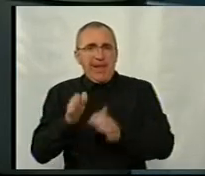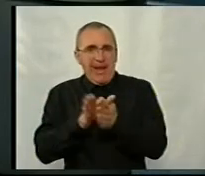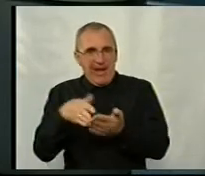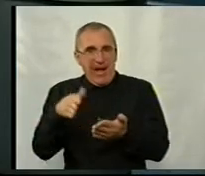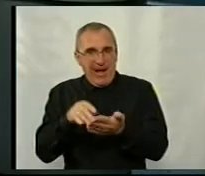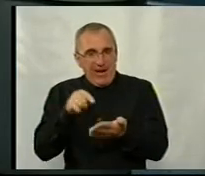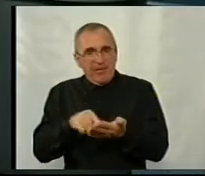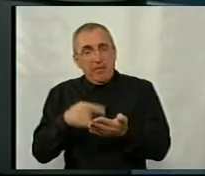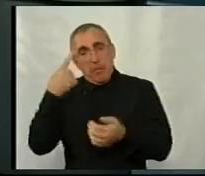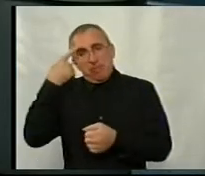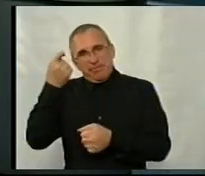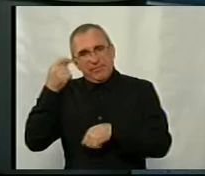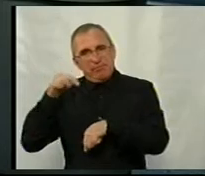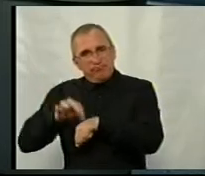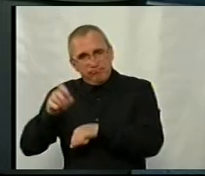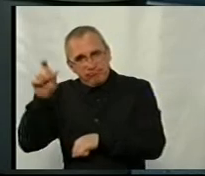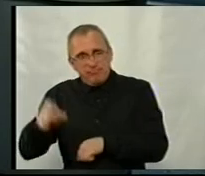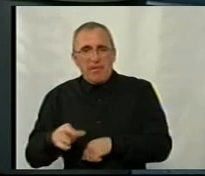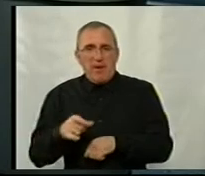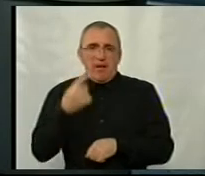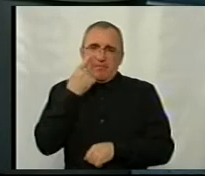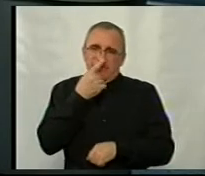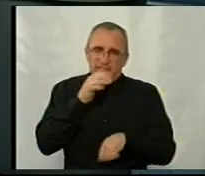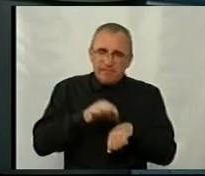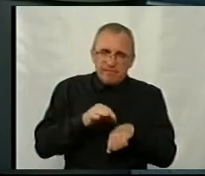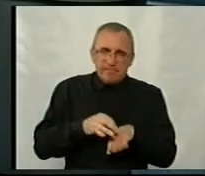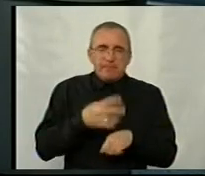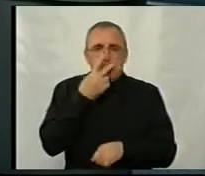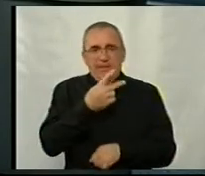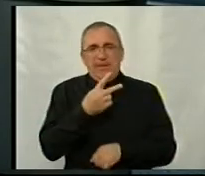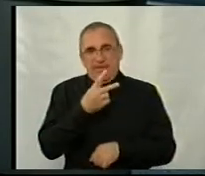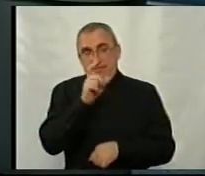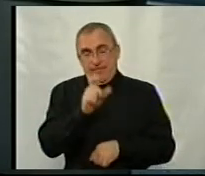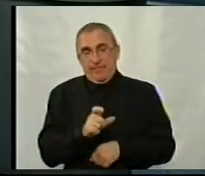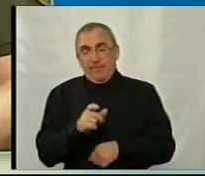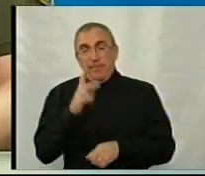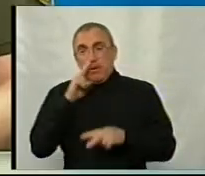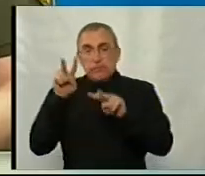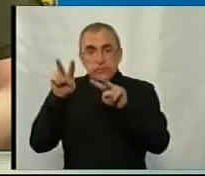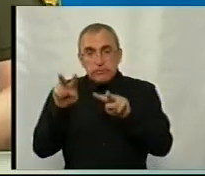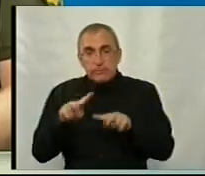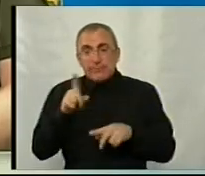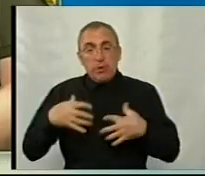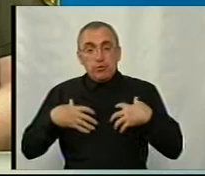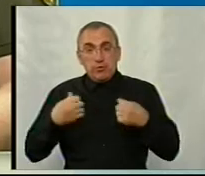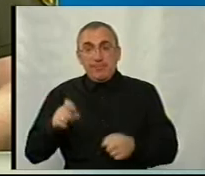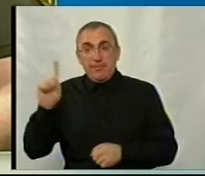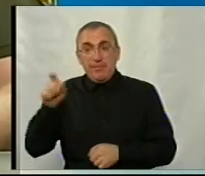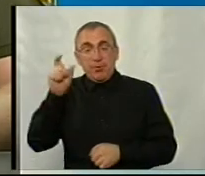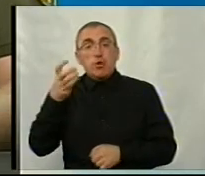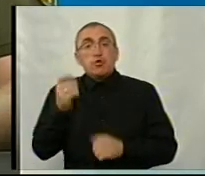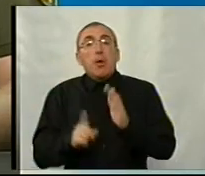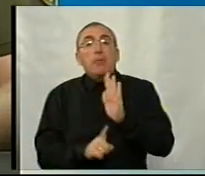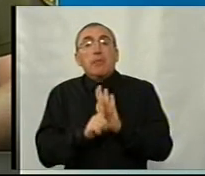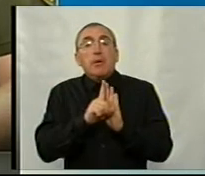зазначено психічна хвороба, офтальмологія? Ні, дивіться, Дмитро. Ми розпочинаємо слідкувати за здоров'ям наших призивників, ще